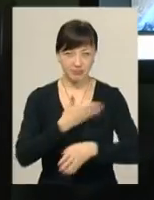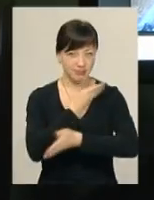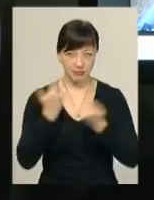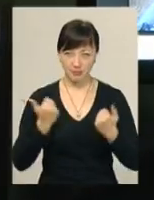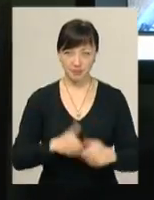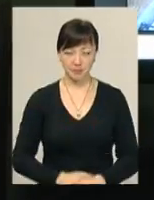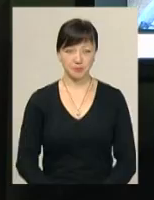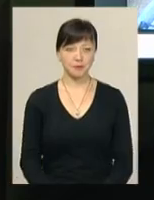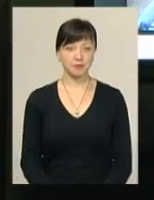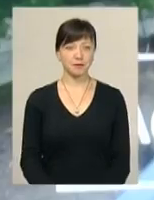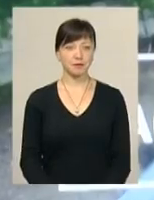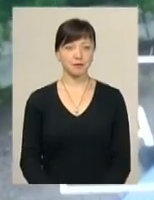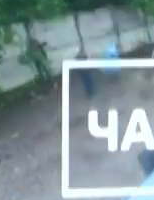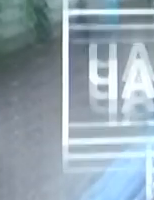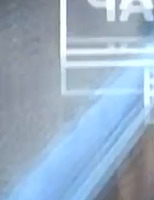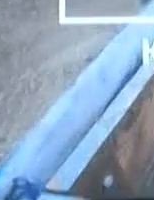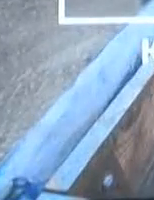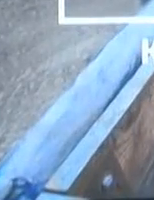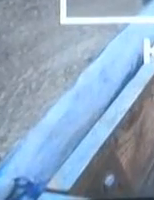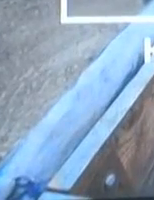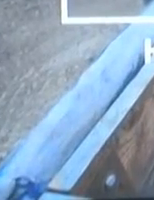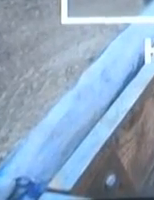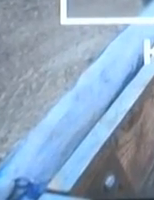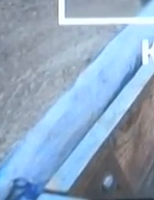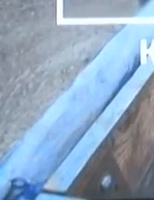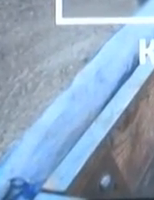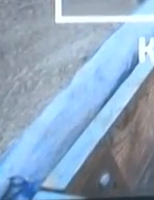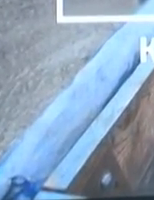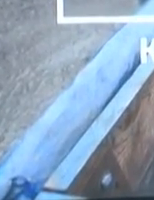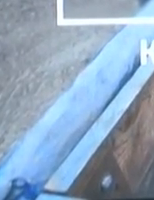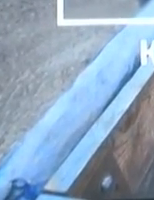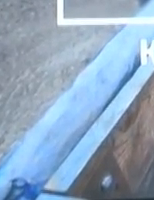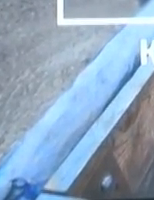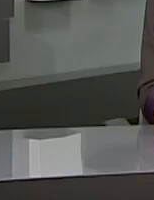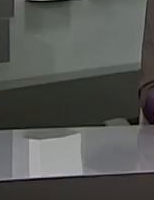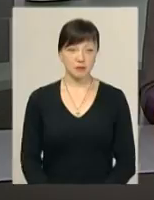і не притягнули. Надія Куриляк, Володимир Саприкін для інформаційного випуску.